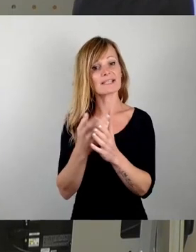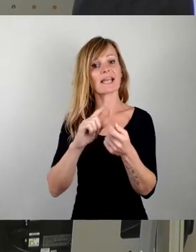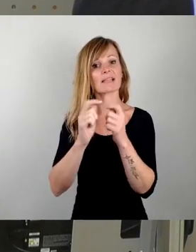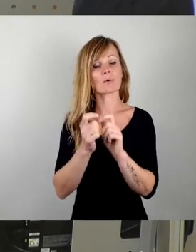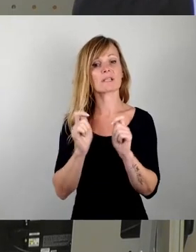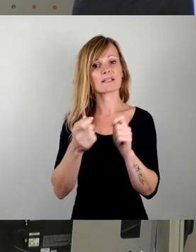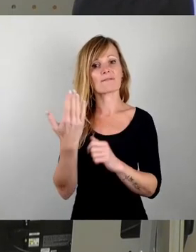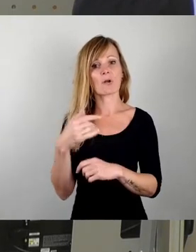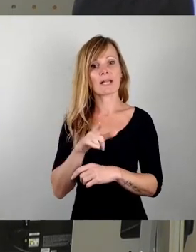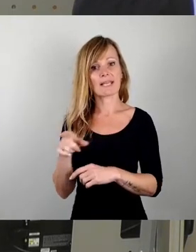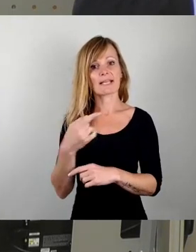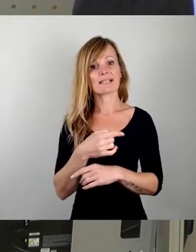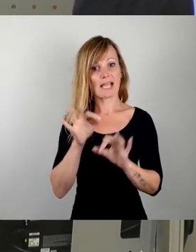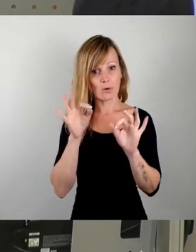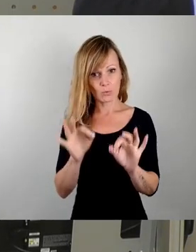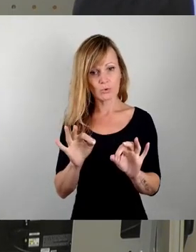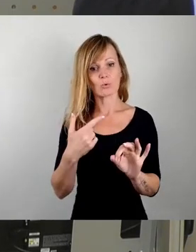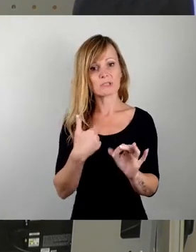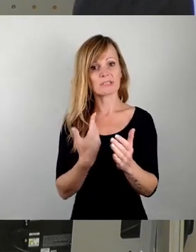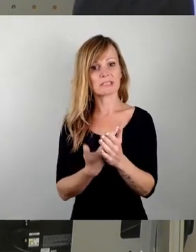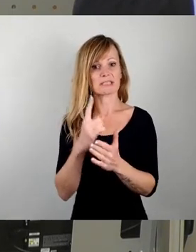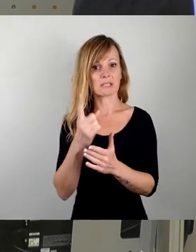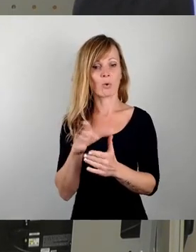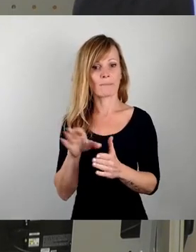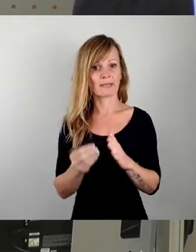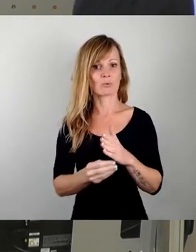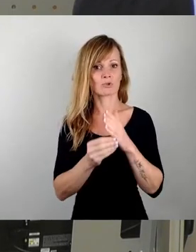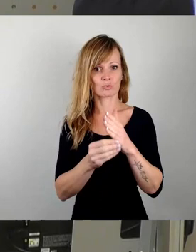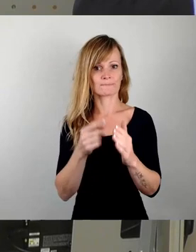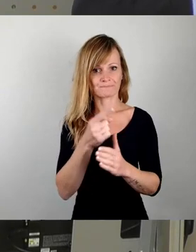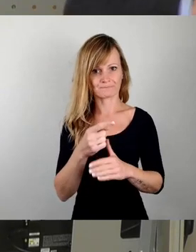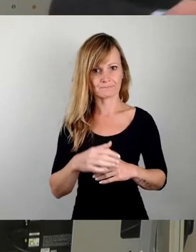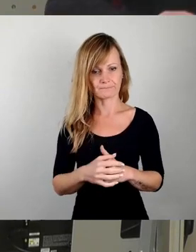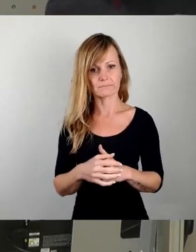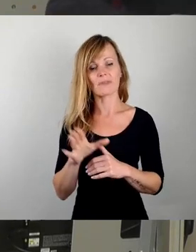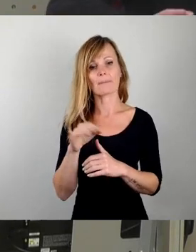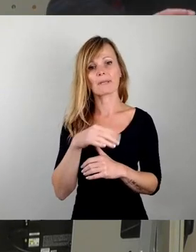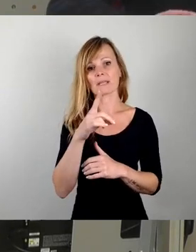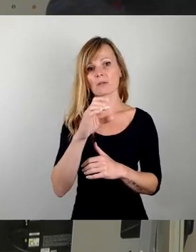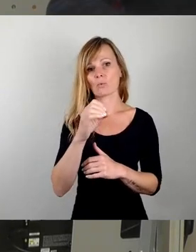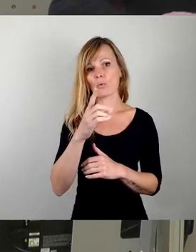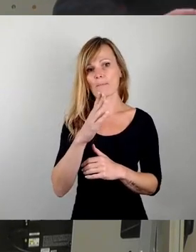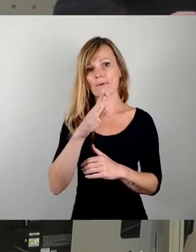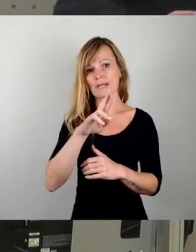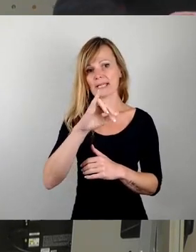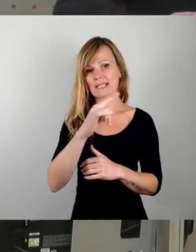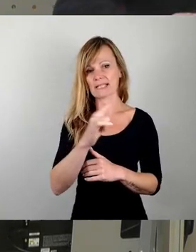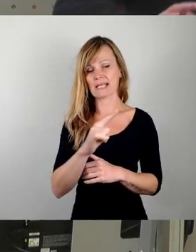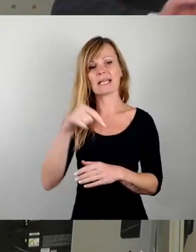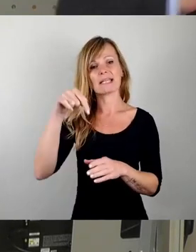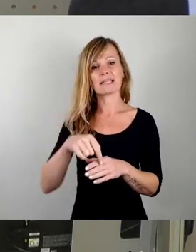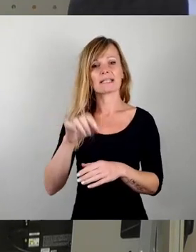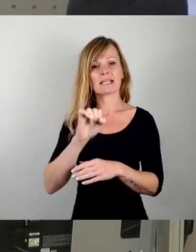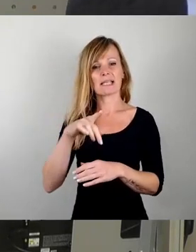für sehr sinnvoll und würden den auch so mit unterstützen. Wir haben mit Dobritz, Nier-Sedlitz und auch mit dem Weiseritz-Grünzug jetzt